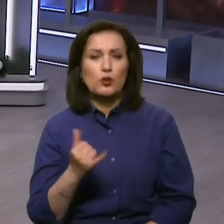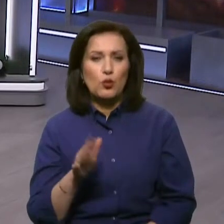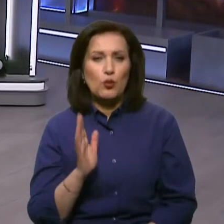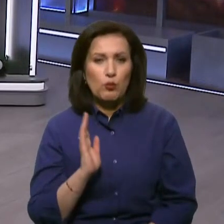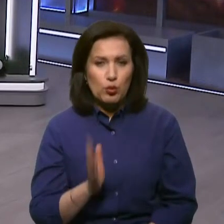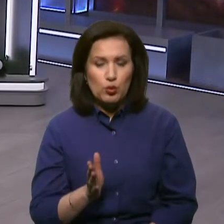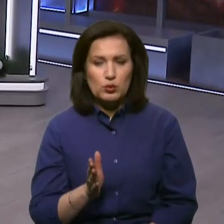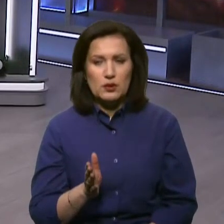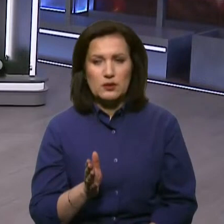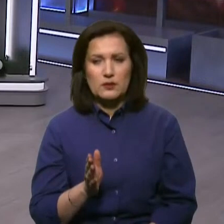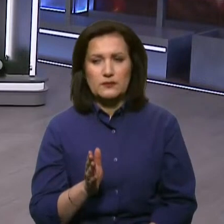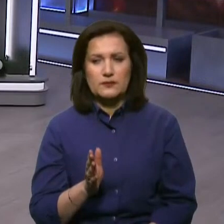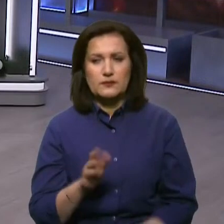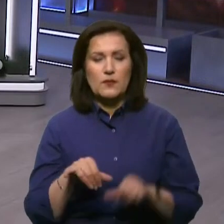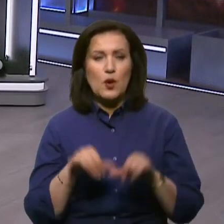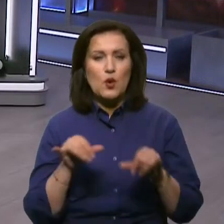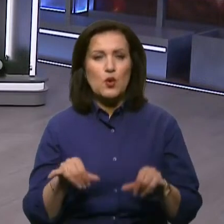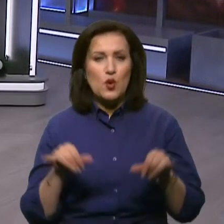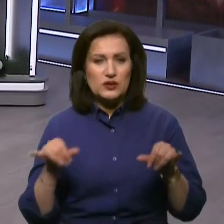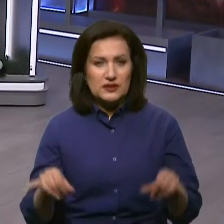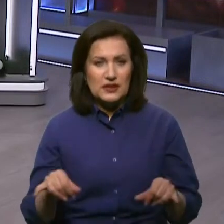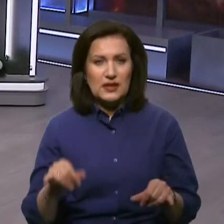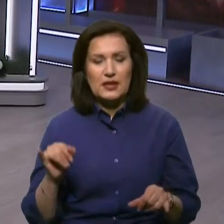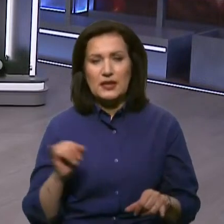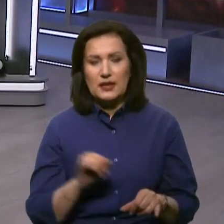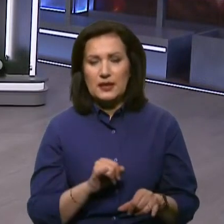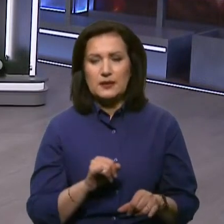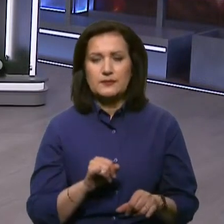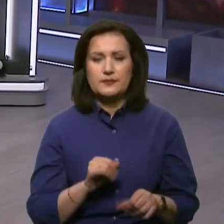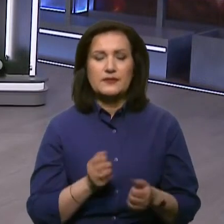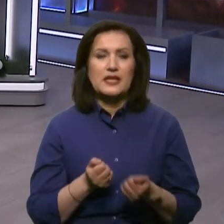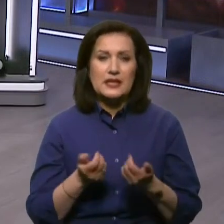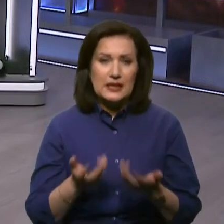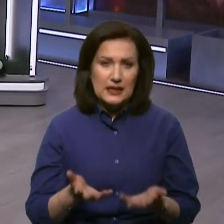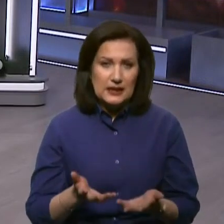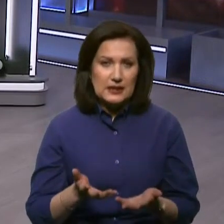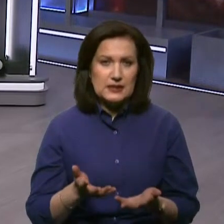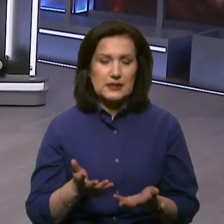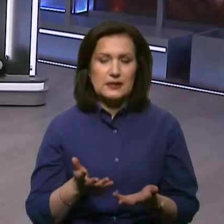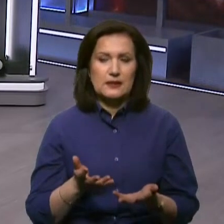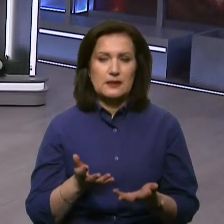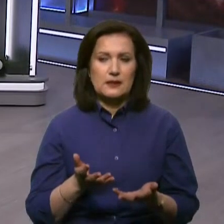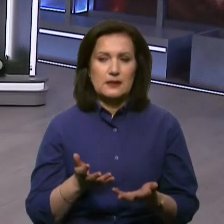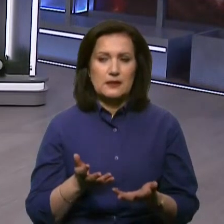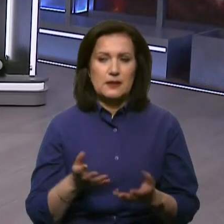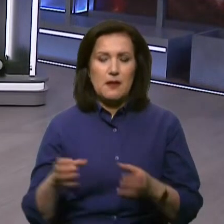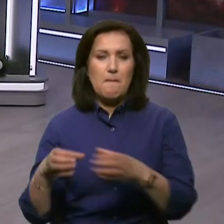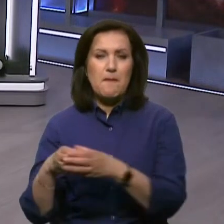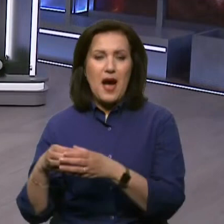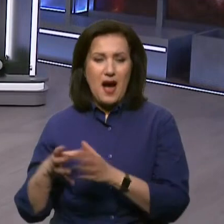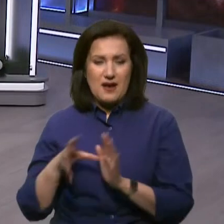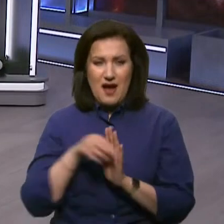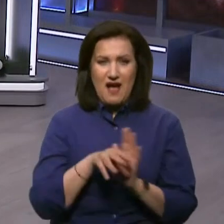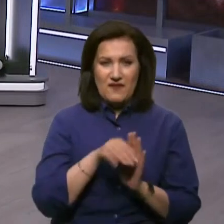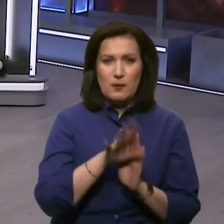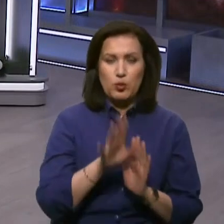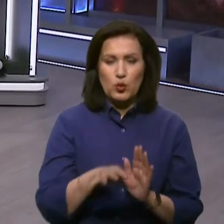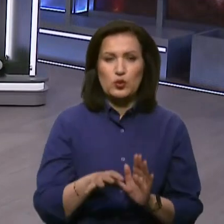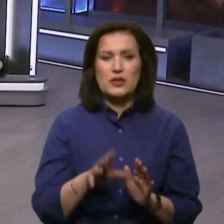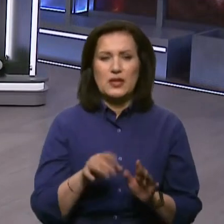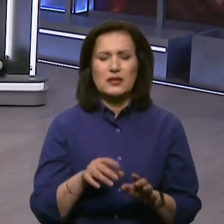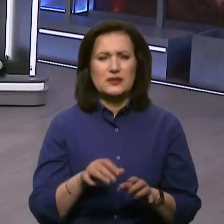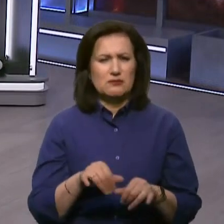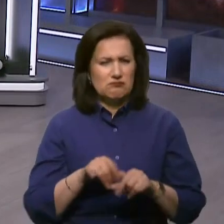рости і кількість парафій в ній буде рости з